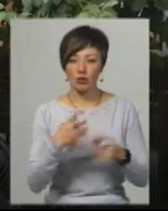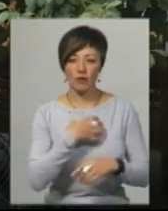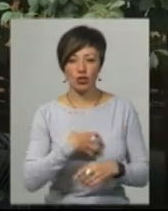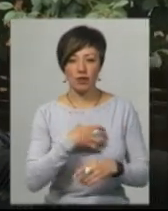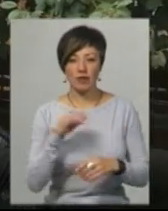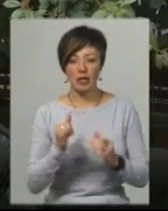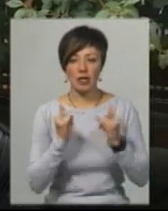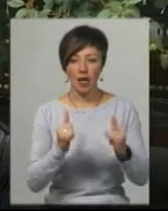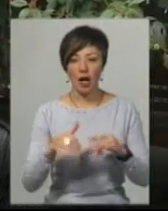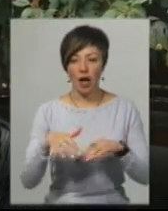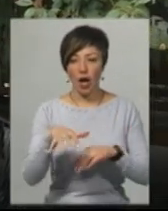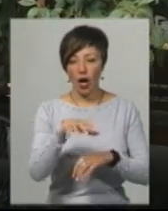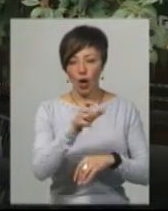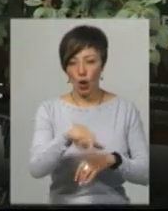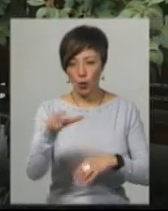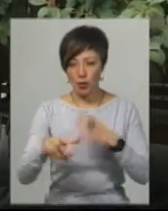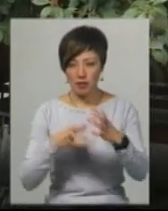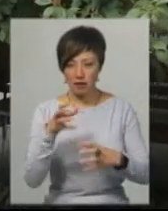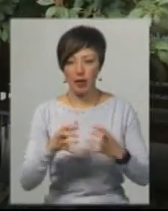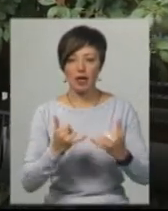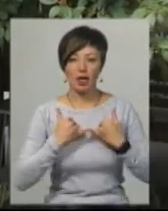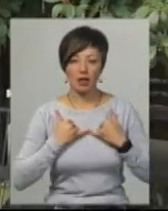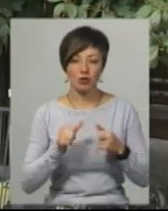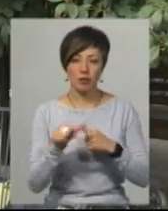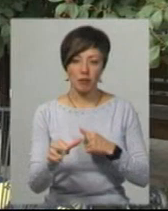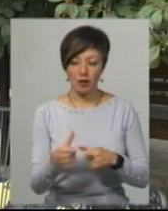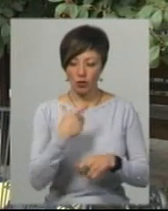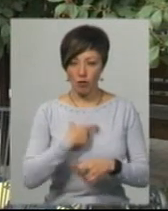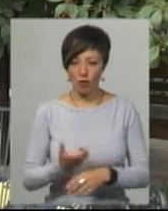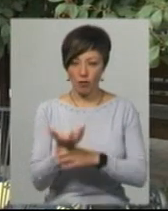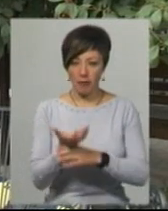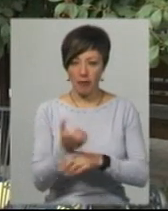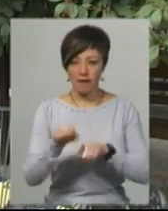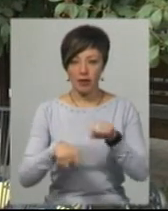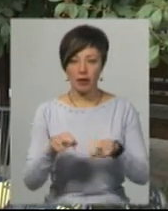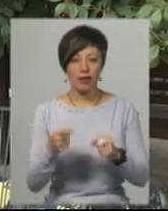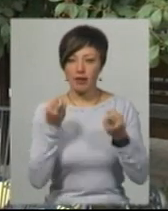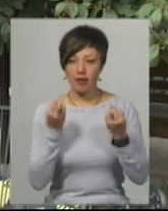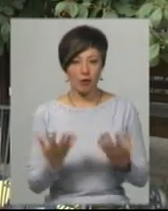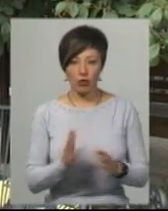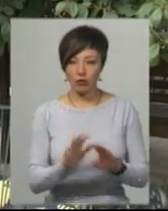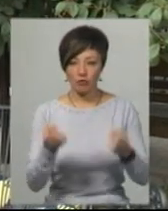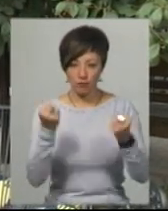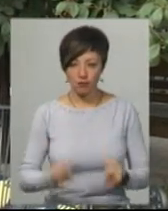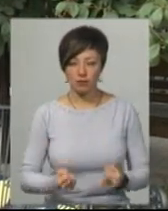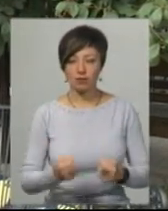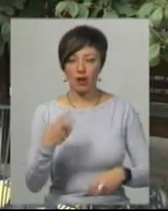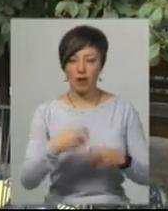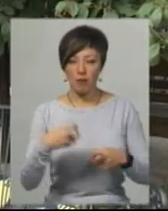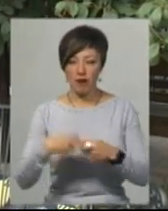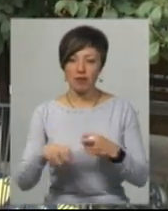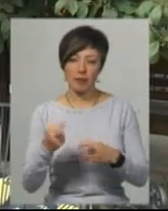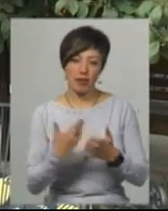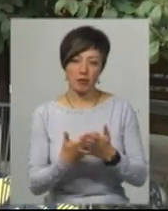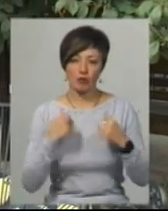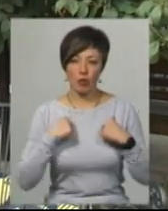і для людства, і для нас зокрема. Для того ми везли з собою велопричіп, це було дуже нелегко його везти, він важкий був, він ламався. Але